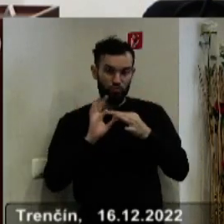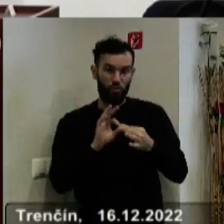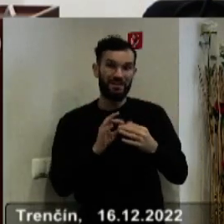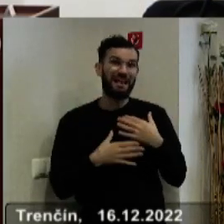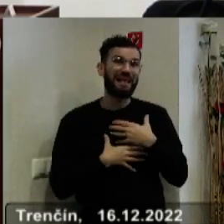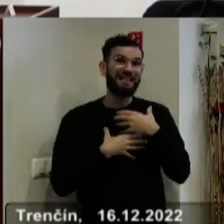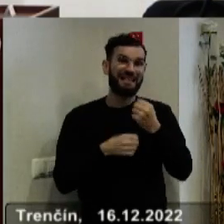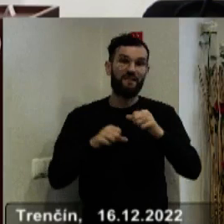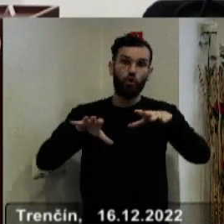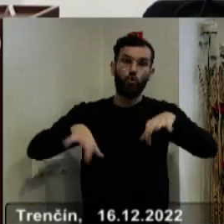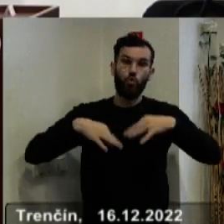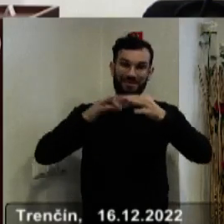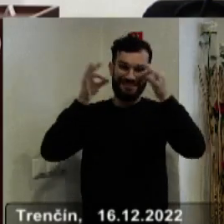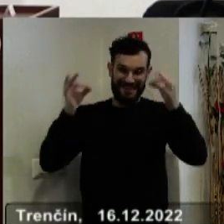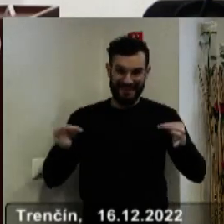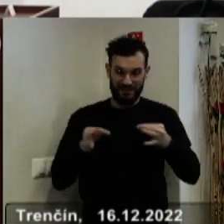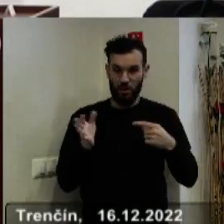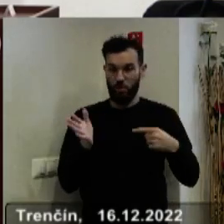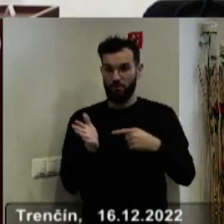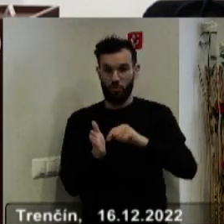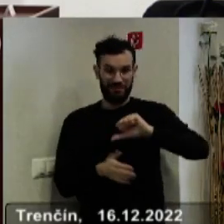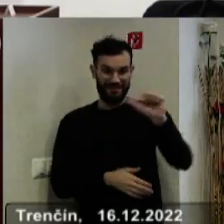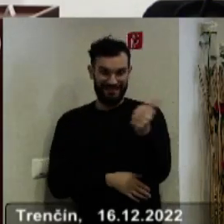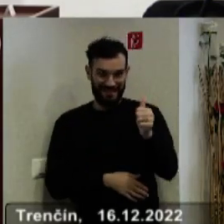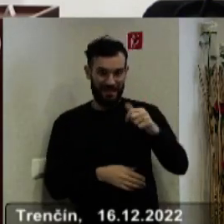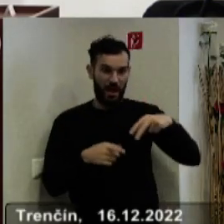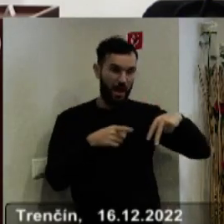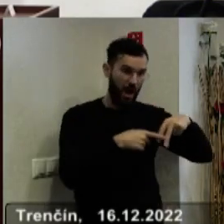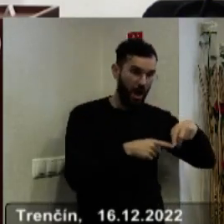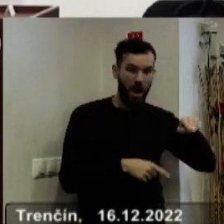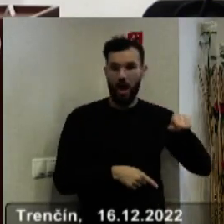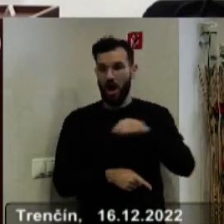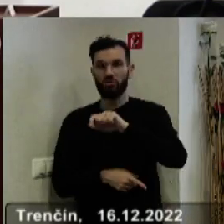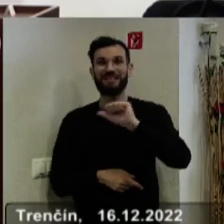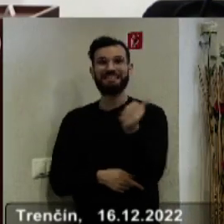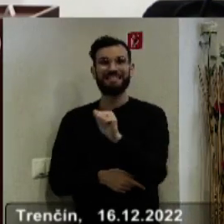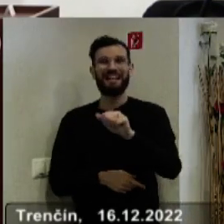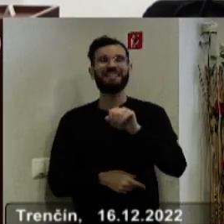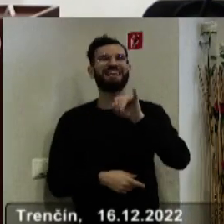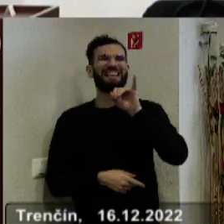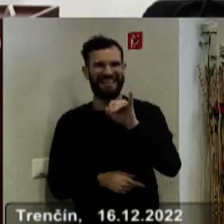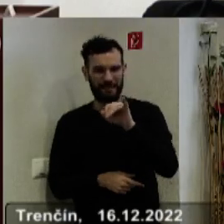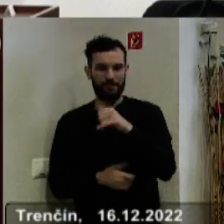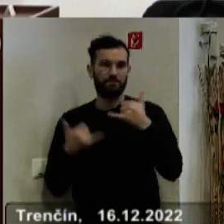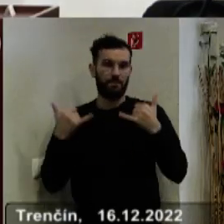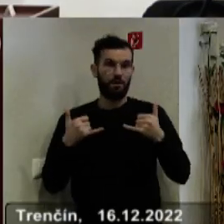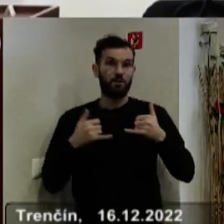uznesení k bodom 11 a až 11 i amblok. Dobre, čiže páni poslanky, pani poslanci, nech sa páči,